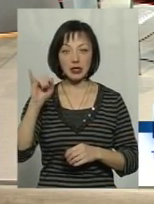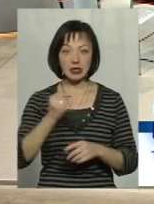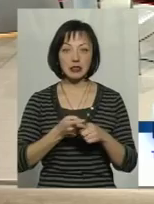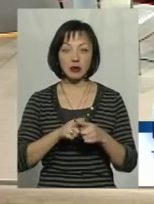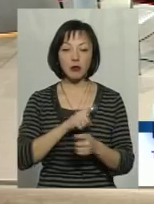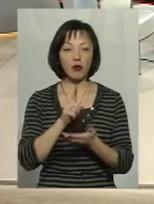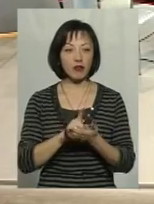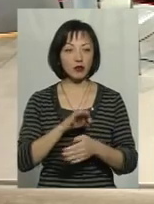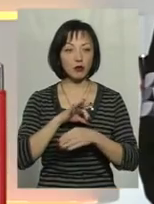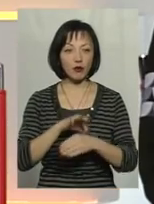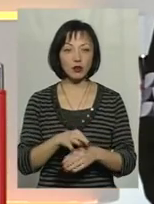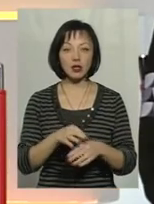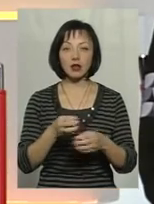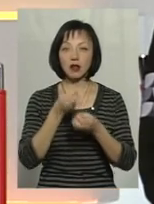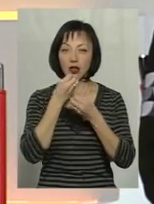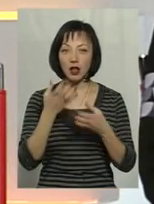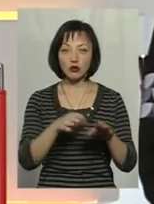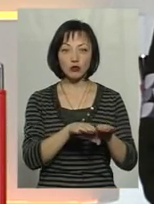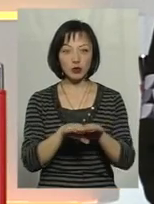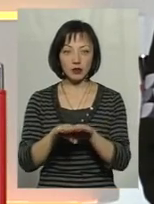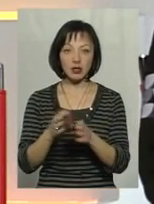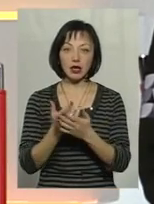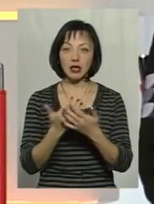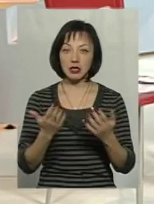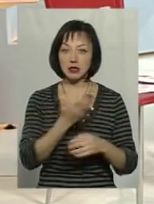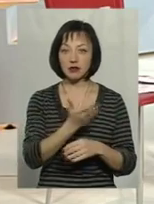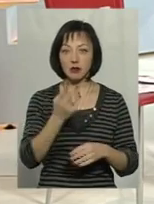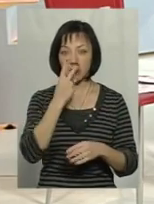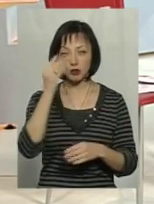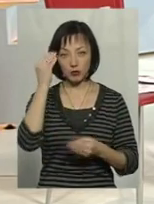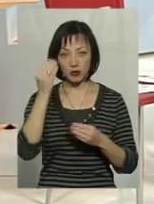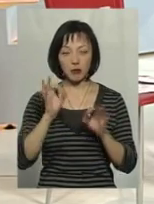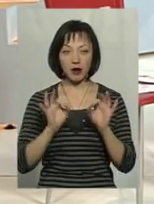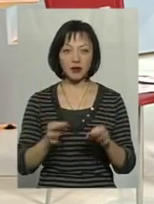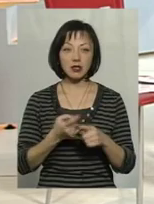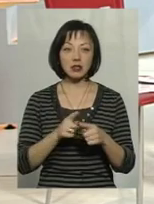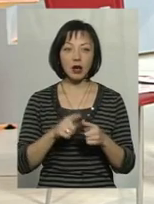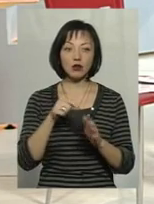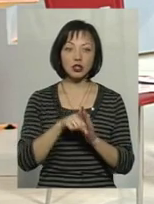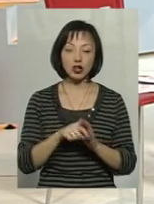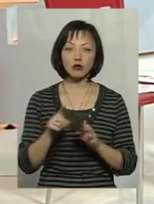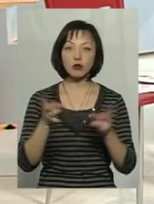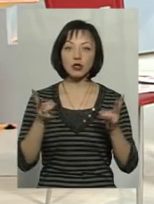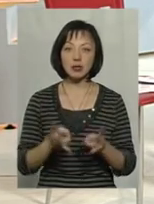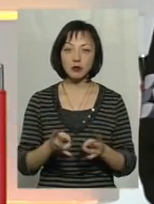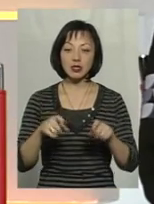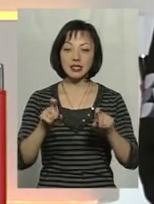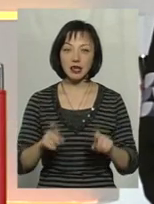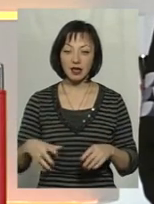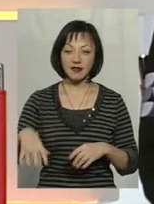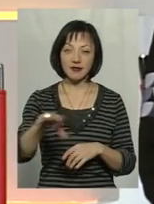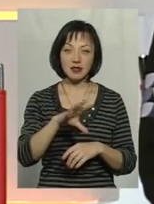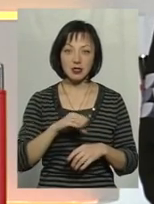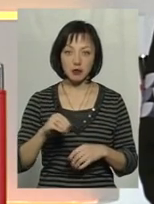це повинно проводитися на належному рівні. Різні, як ви бачите, бачення, правда? Це означає те, що потрібно сідати всім